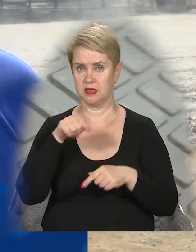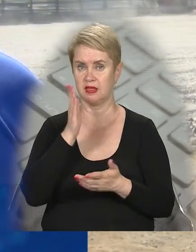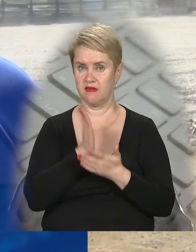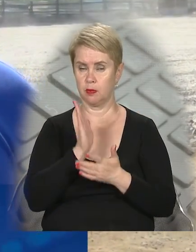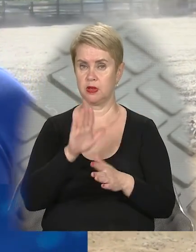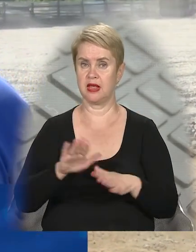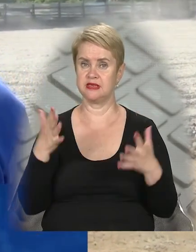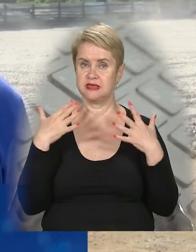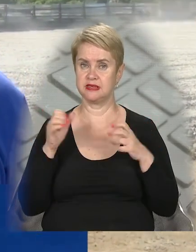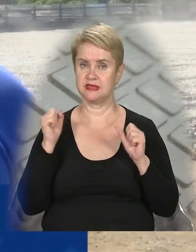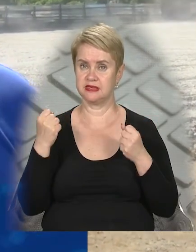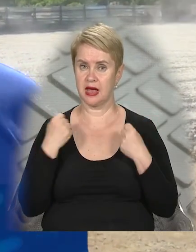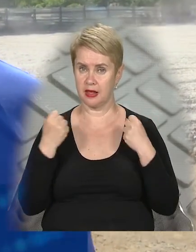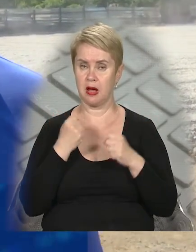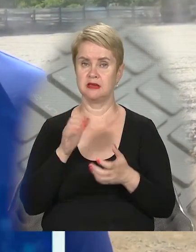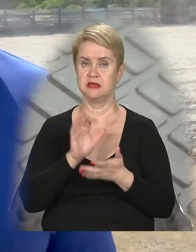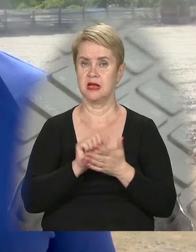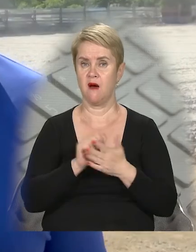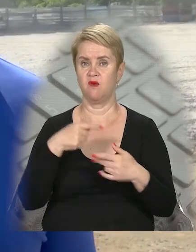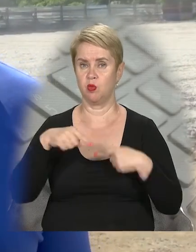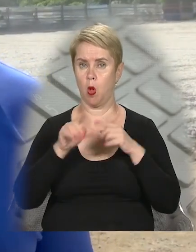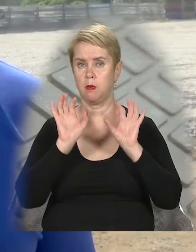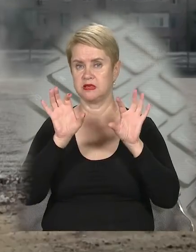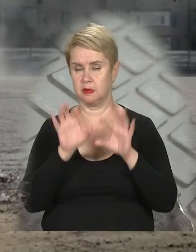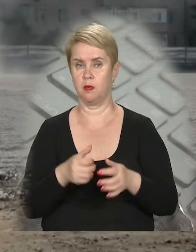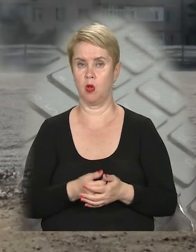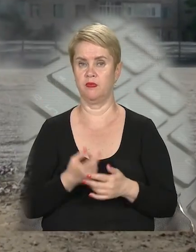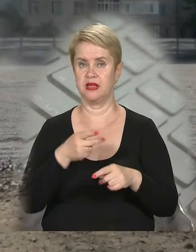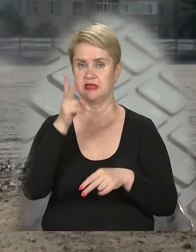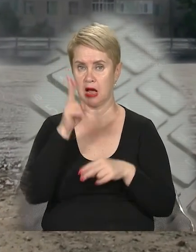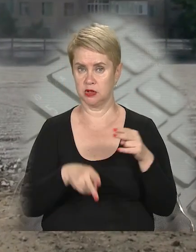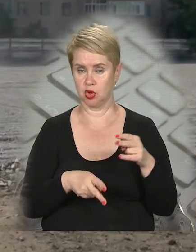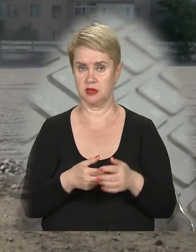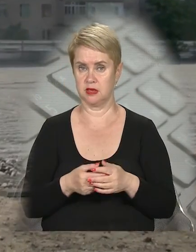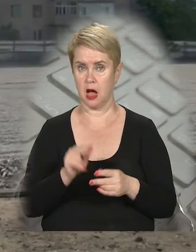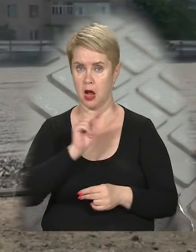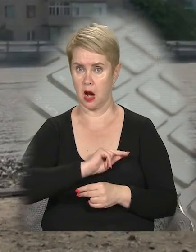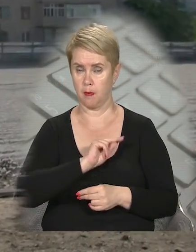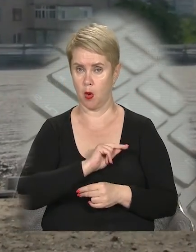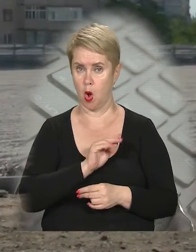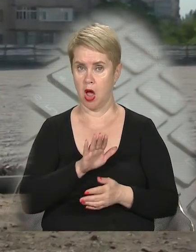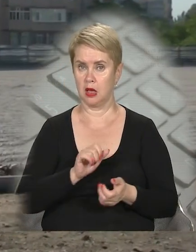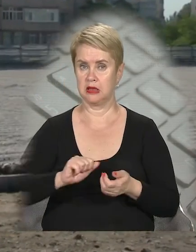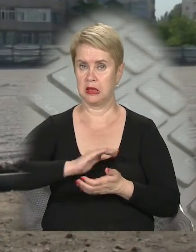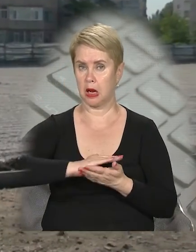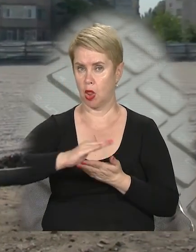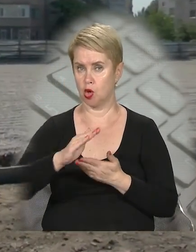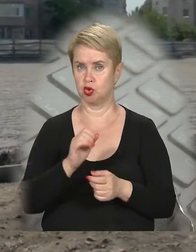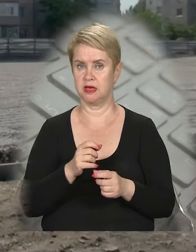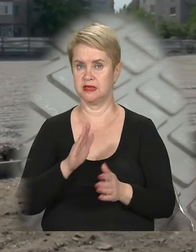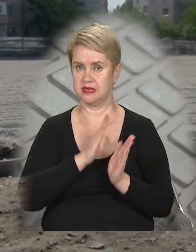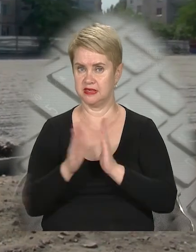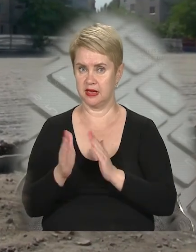будуть діти займатися і футболом, і волейболом, і баскетболом. Закінчуються роботи по дрянажній системі, і